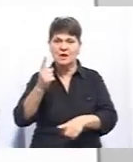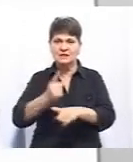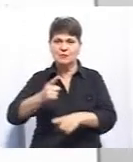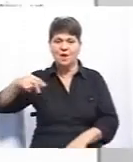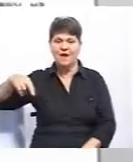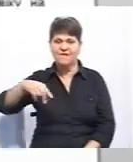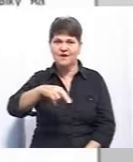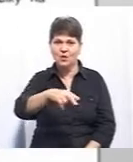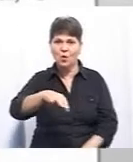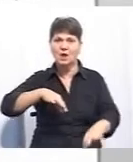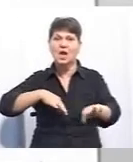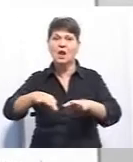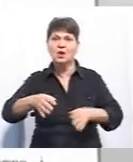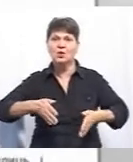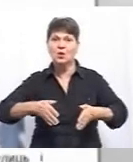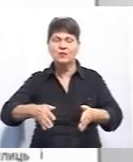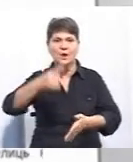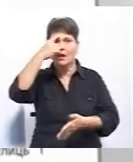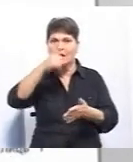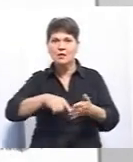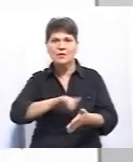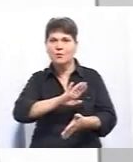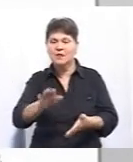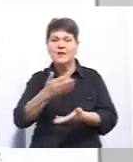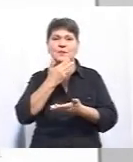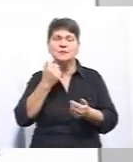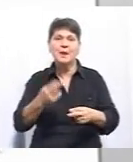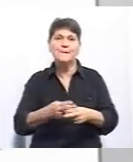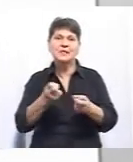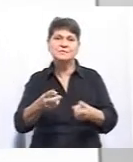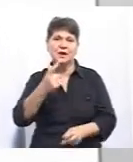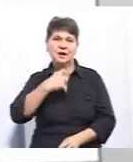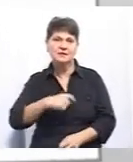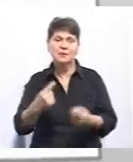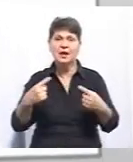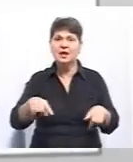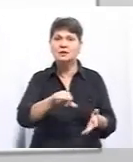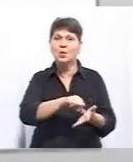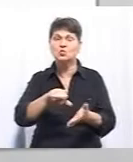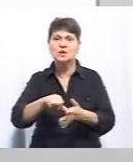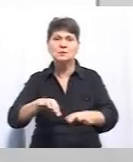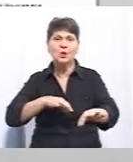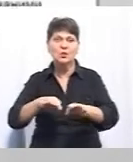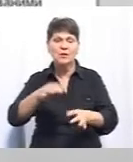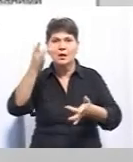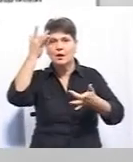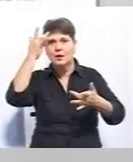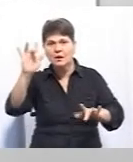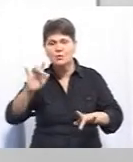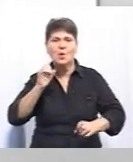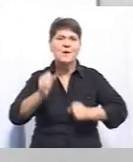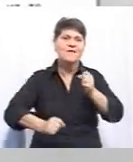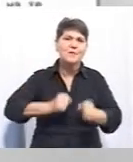виходити на проїзну частину, не впевнившись у відсутності небезпеки для себе та інших учасників руху, раптово виходити,